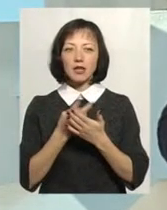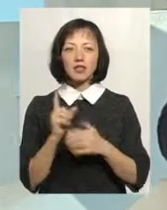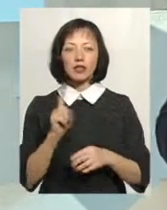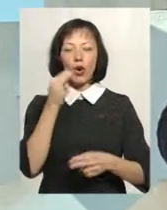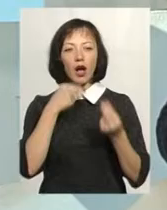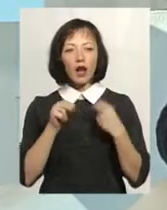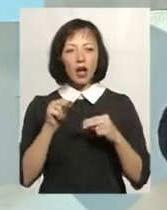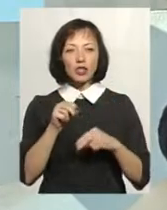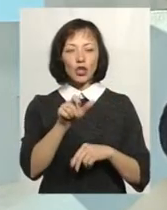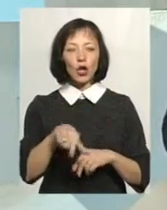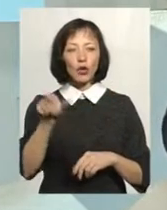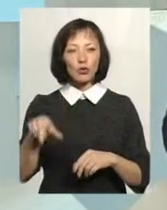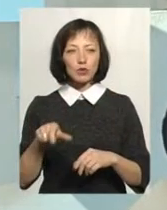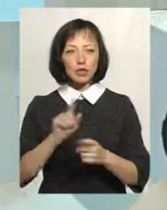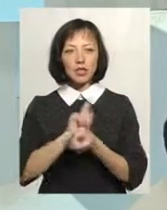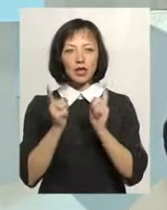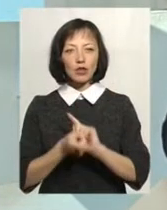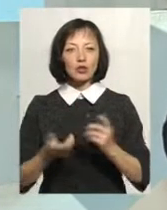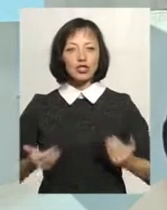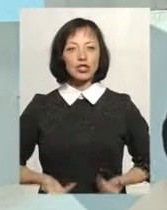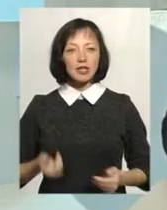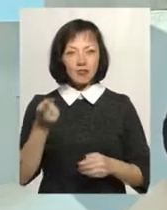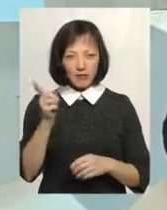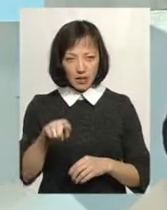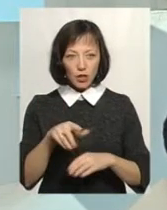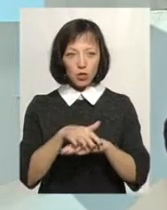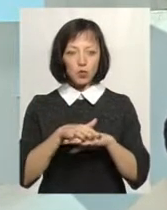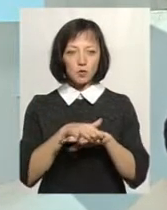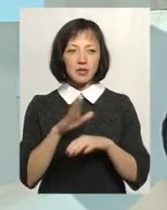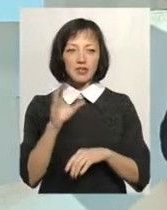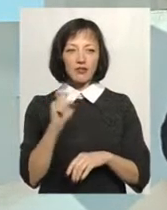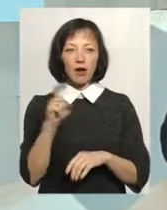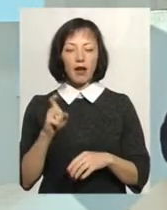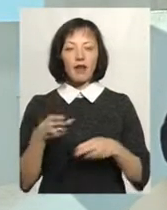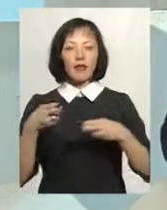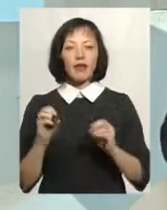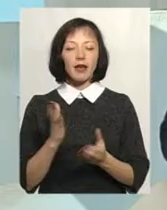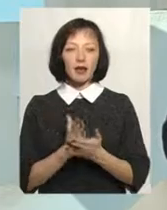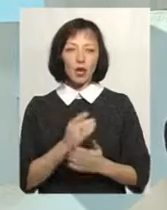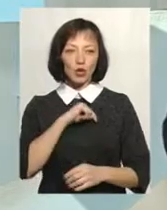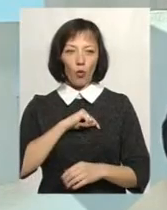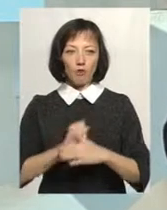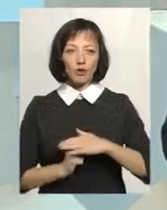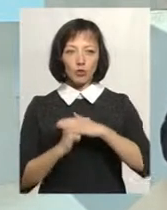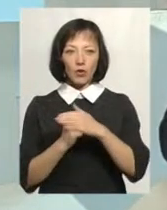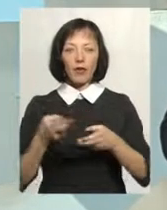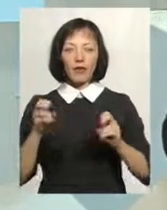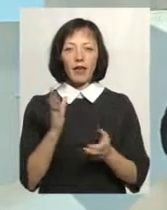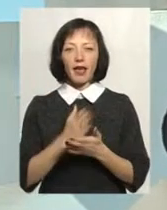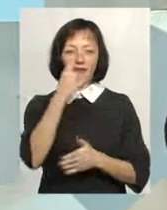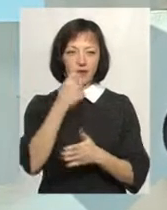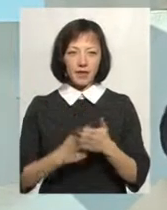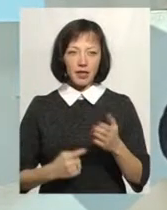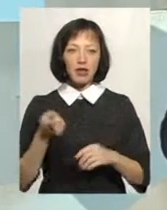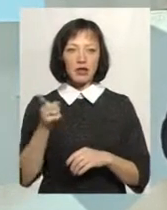краще люди стають жити в тих суспільствах, де є духовна основа, де є віра, там